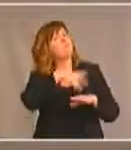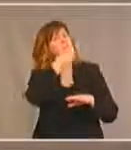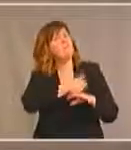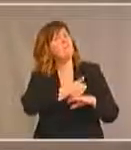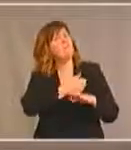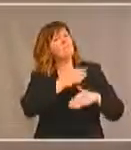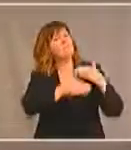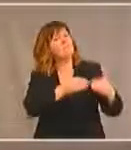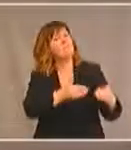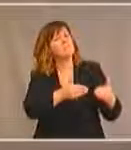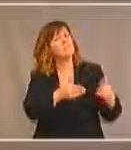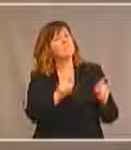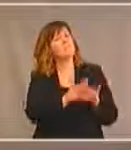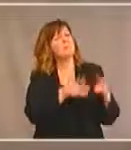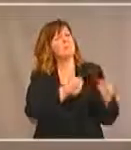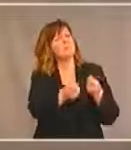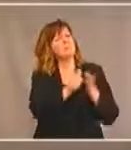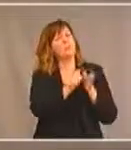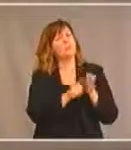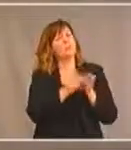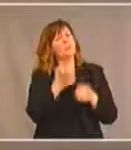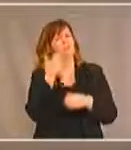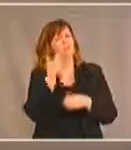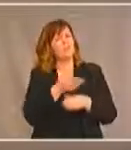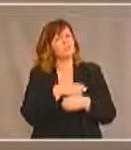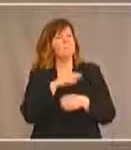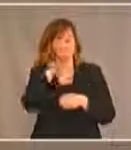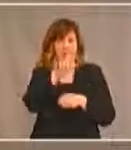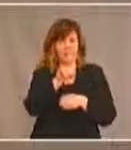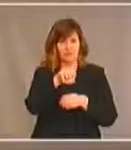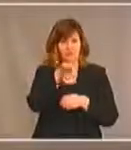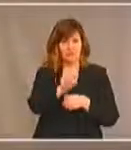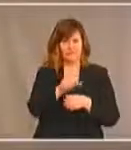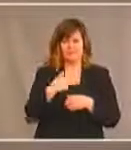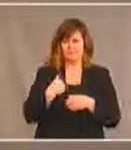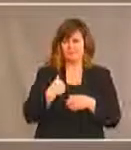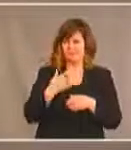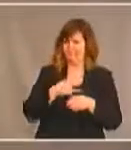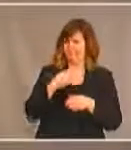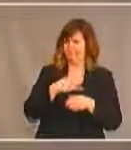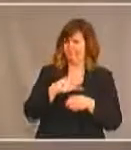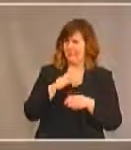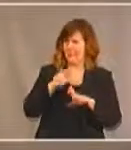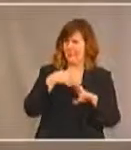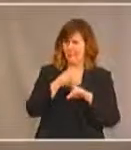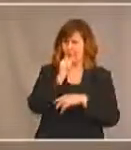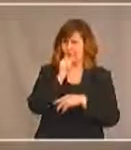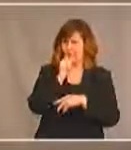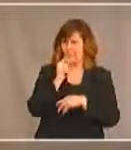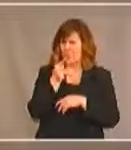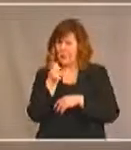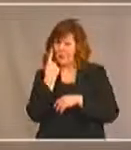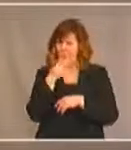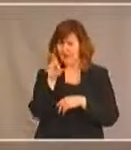oeuvre et le contrôle de la loi je crois que j'ai commencé à répondre à cette question avant la pause c'est une excellente question il y un des